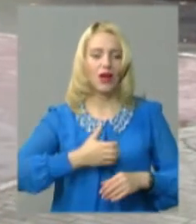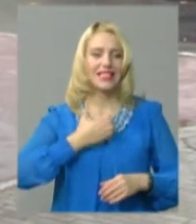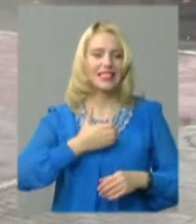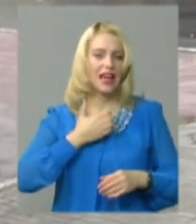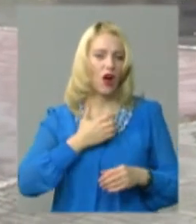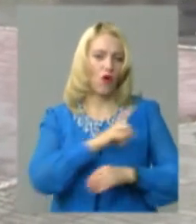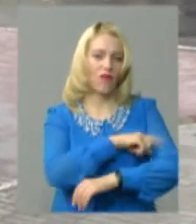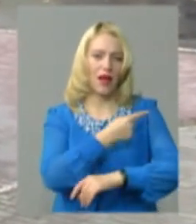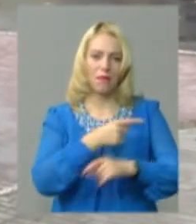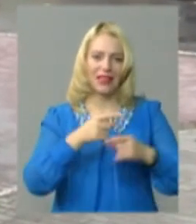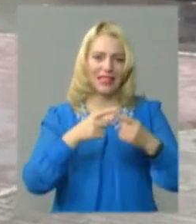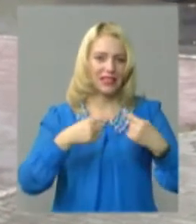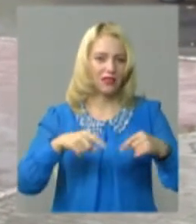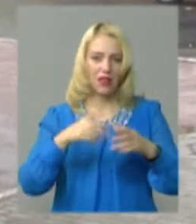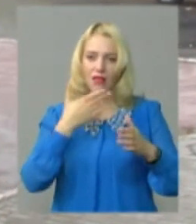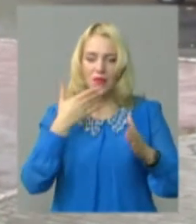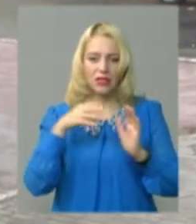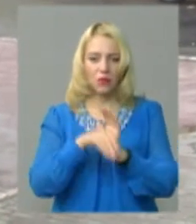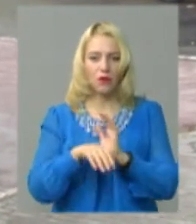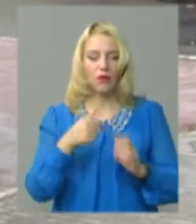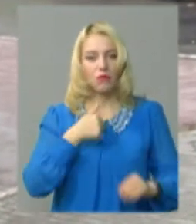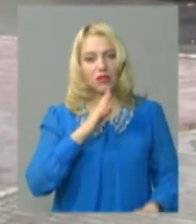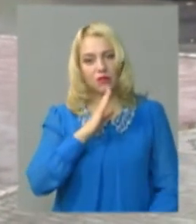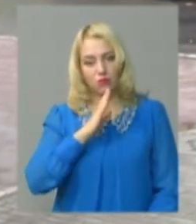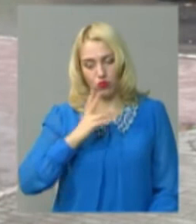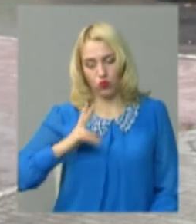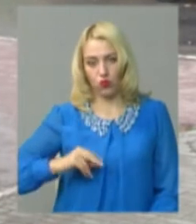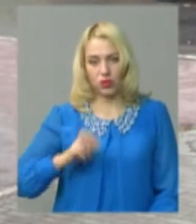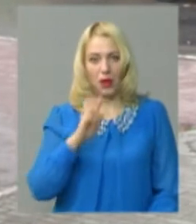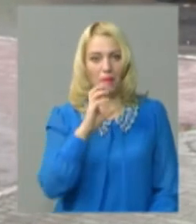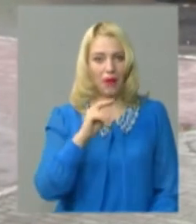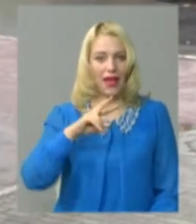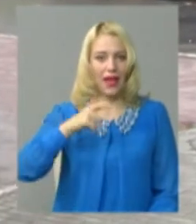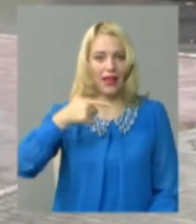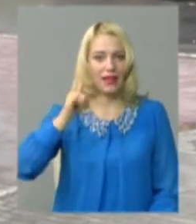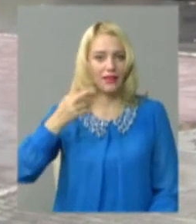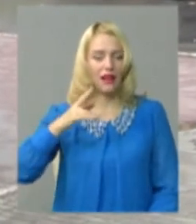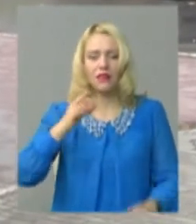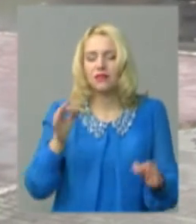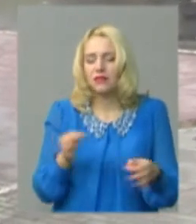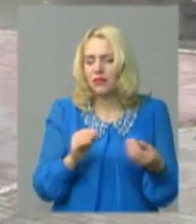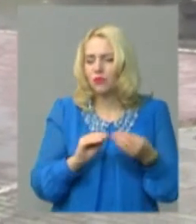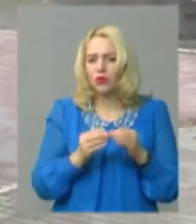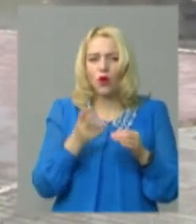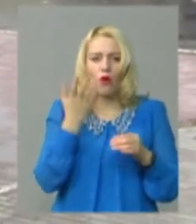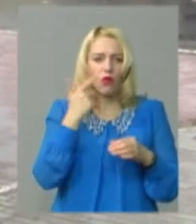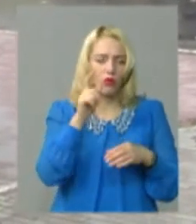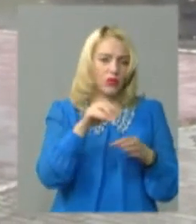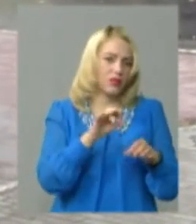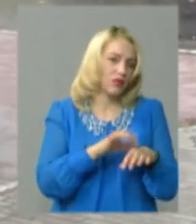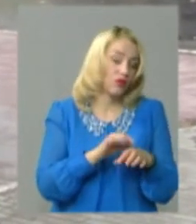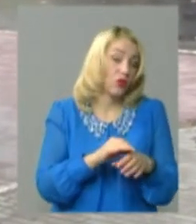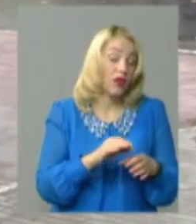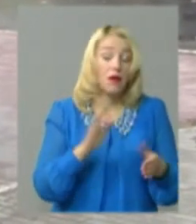медицини не запроваджує ніхто. У мене дочка живе в Бельгії. Ніяких проблем, коли людина захворює, ніяких